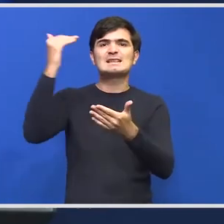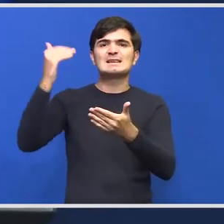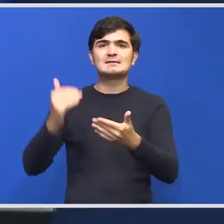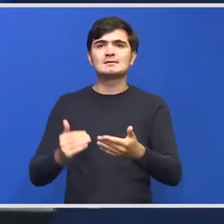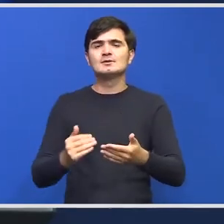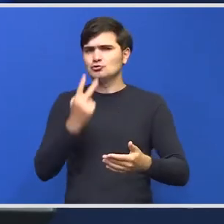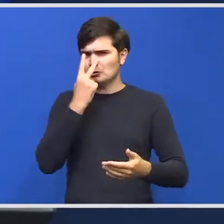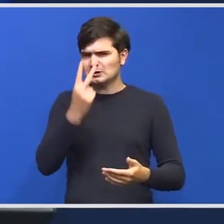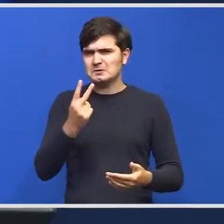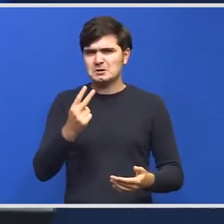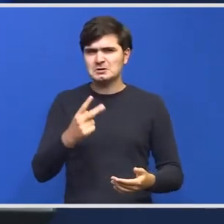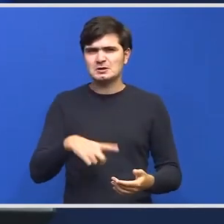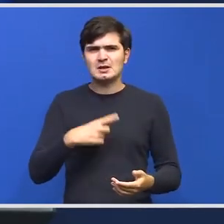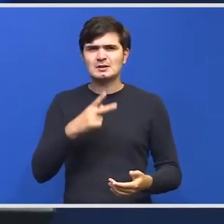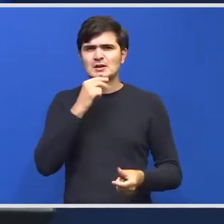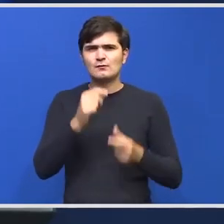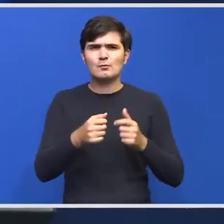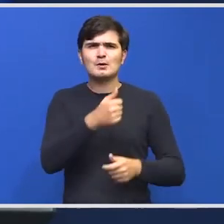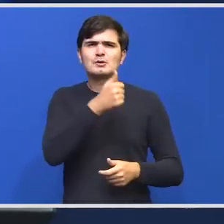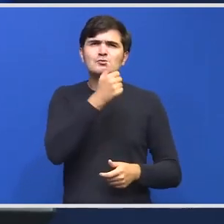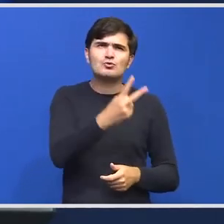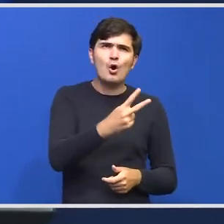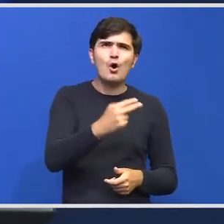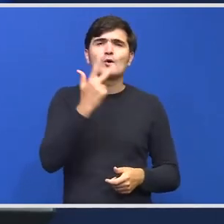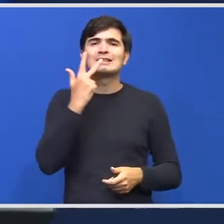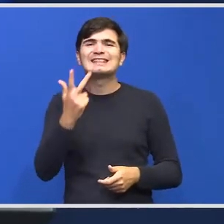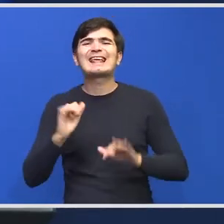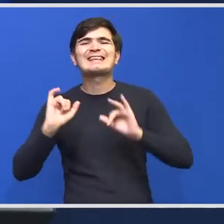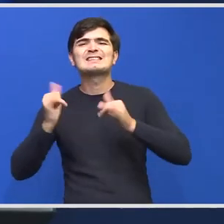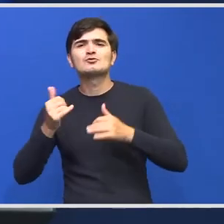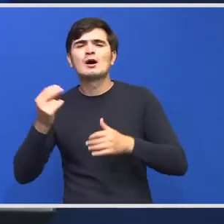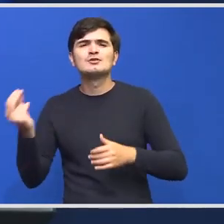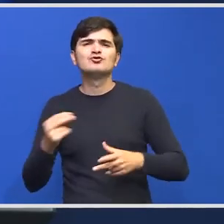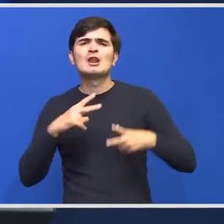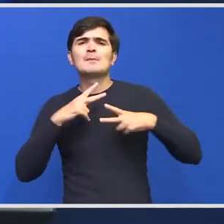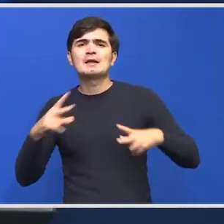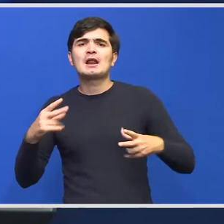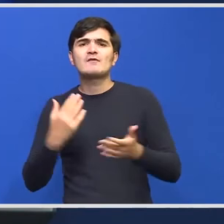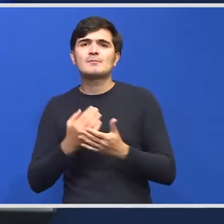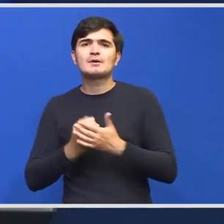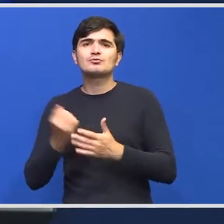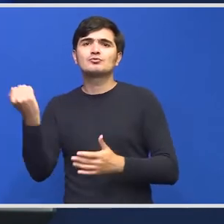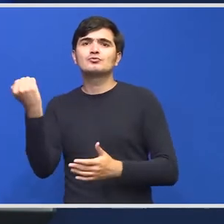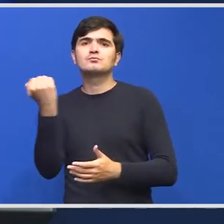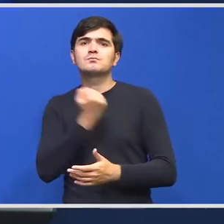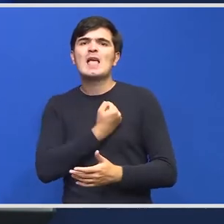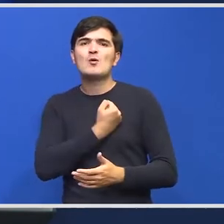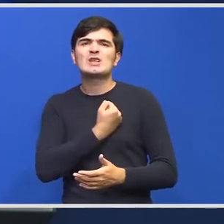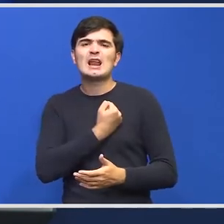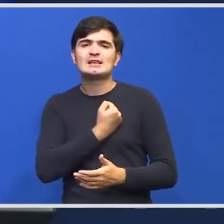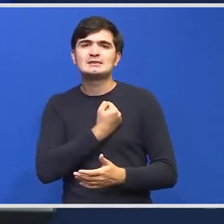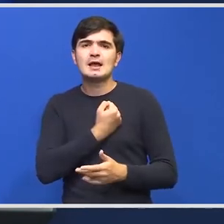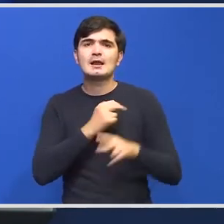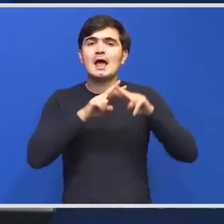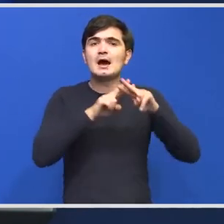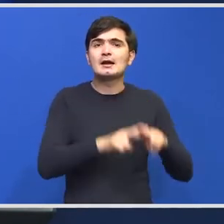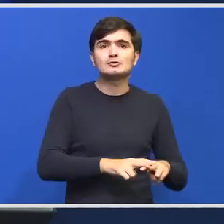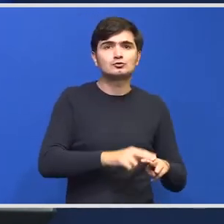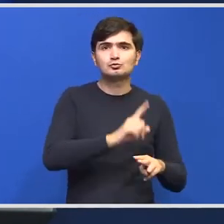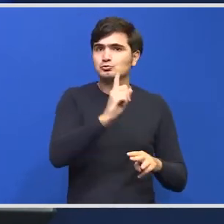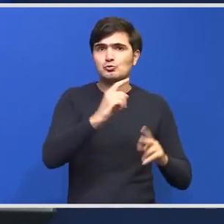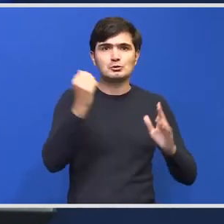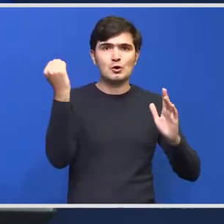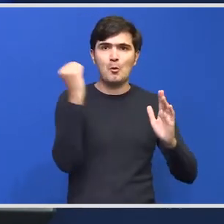care se recurge la eutanasiere sau extragere prin împușcare în restul cazurilor vor fi alungate